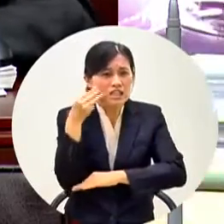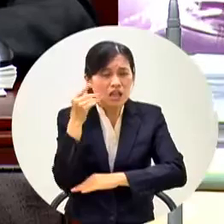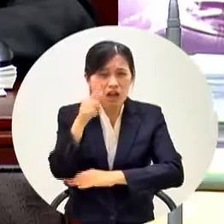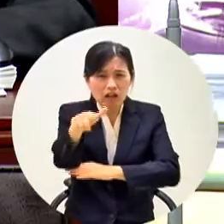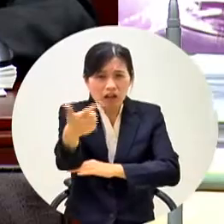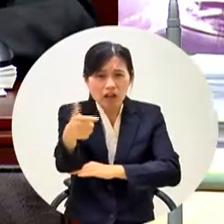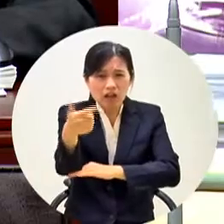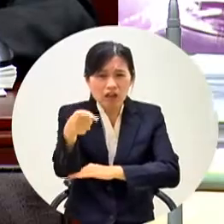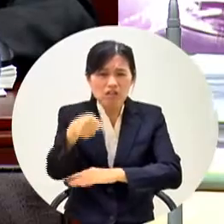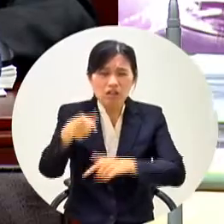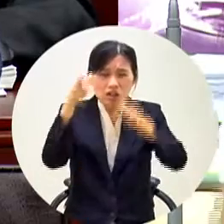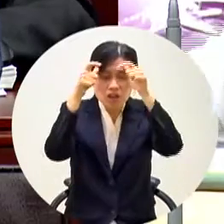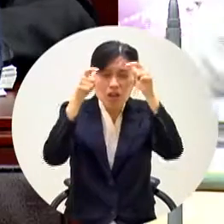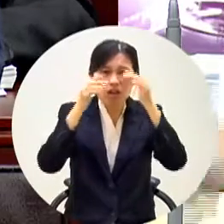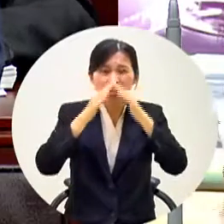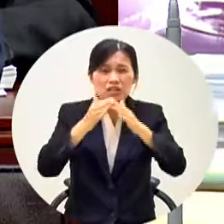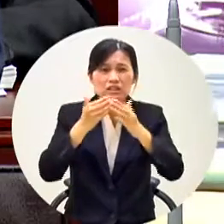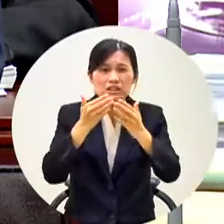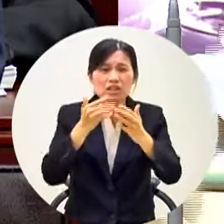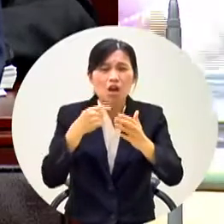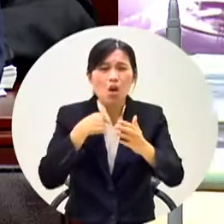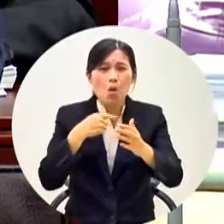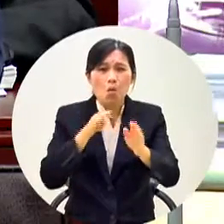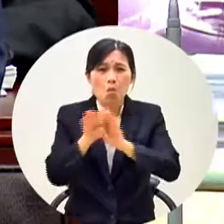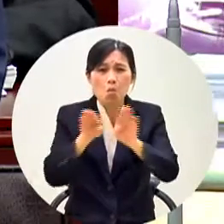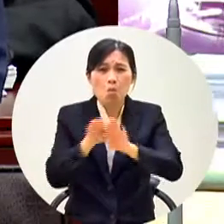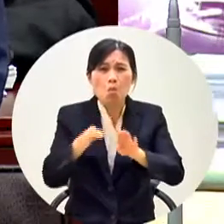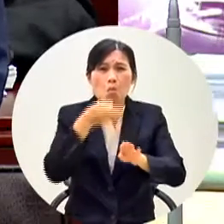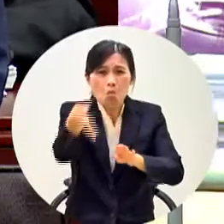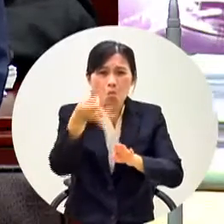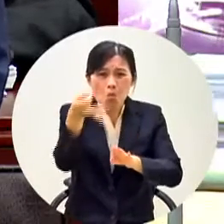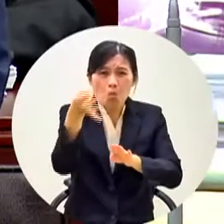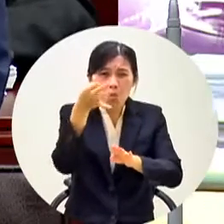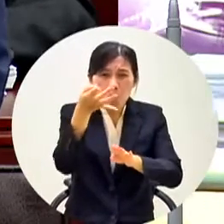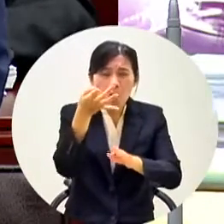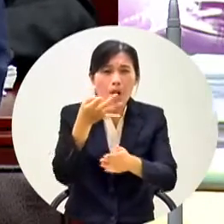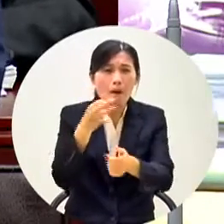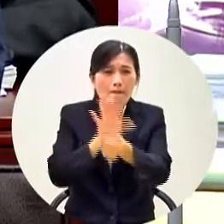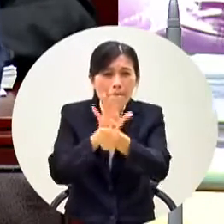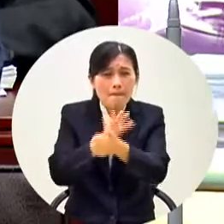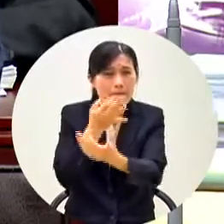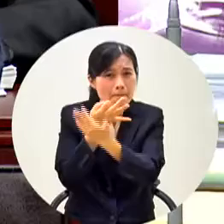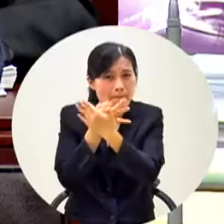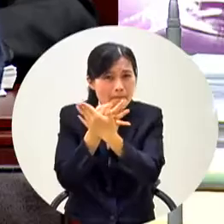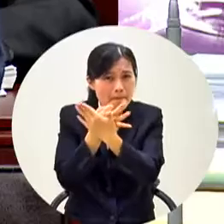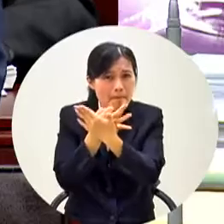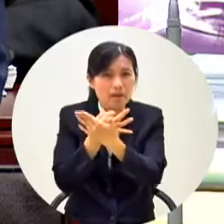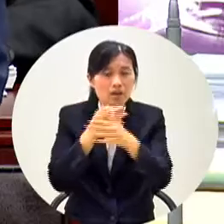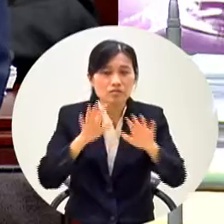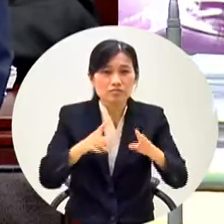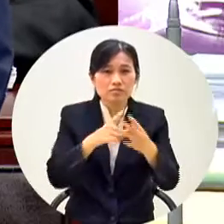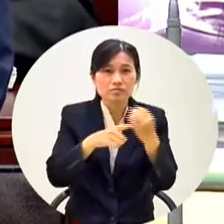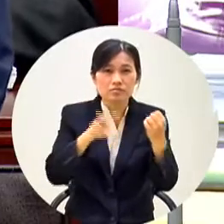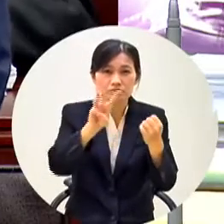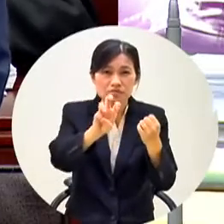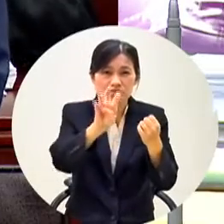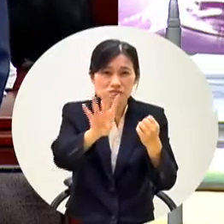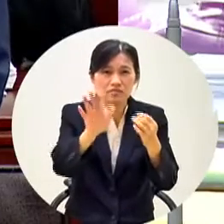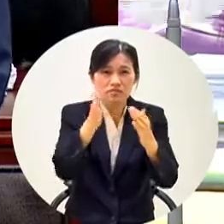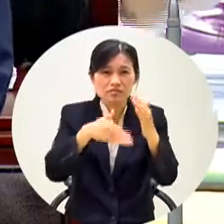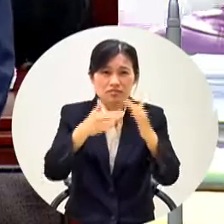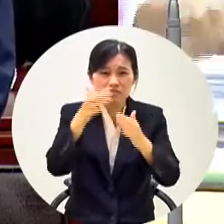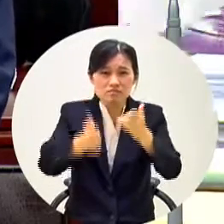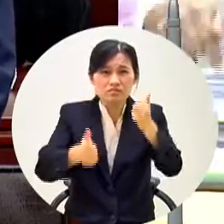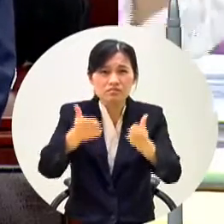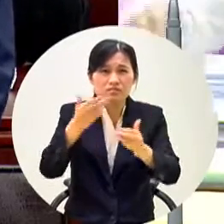高雄市民哪會納稅的錢我幫他手你看看有沒有看到今天34個校長練習為什麼